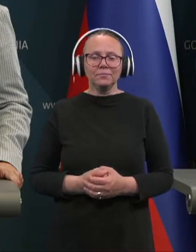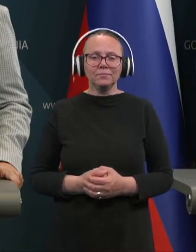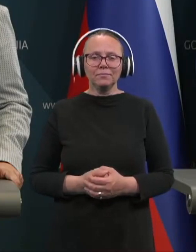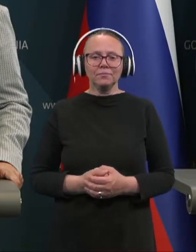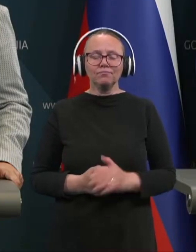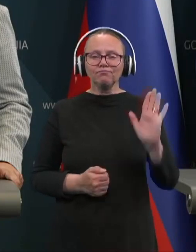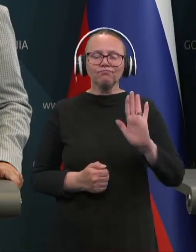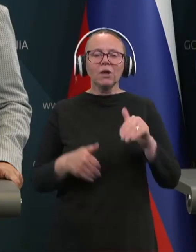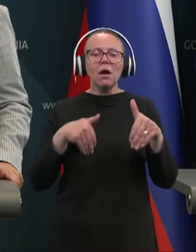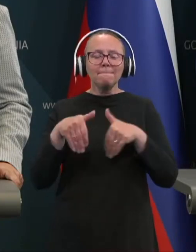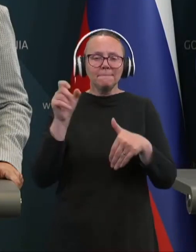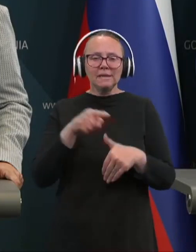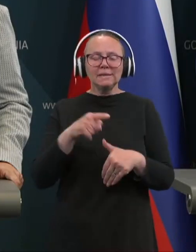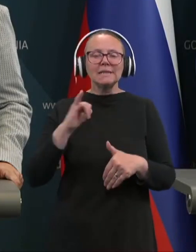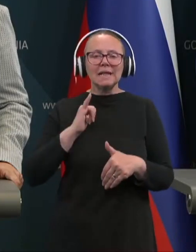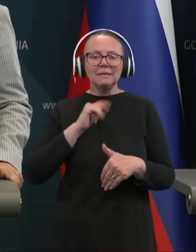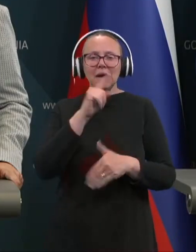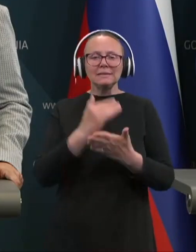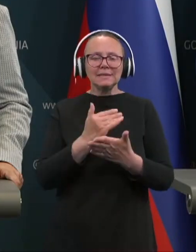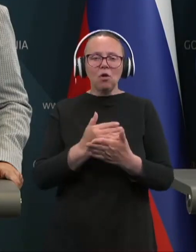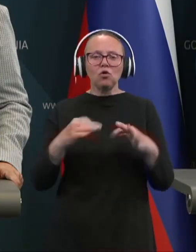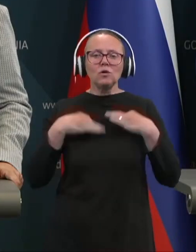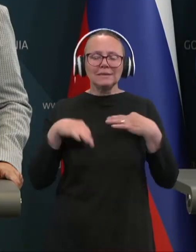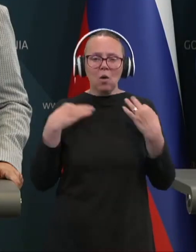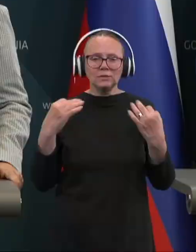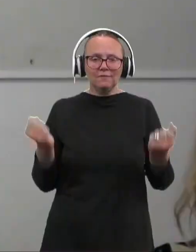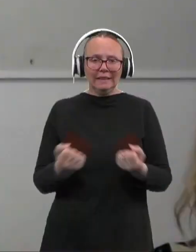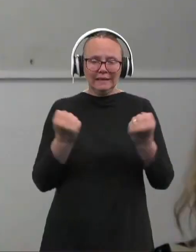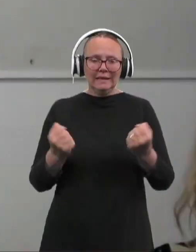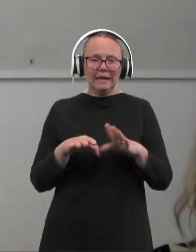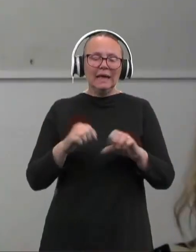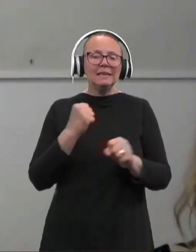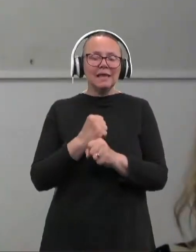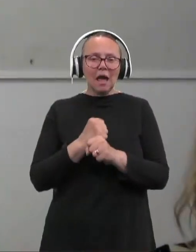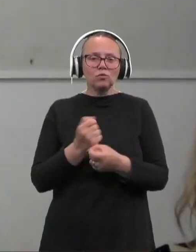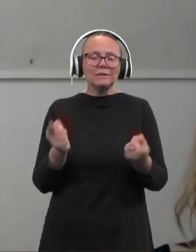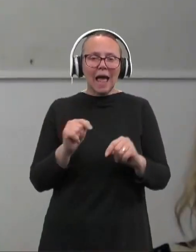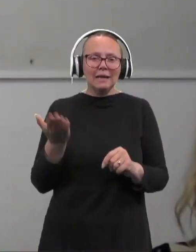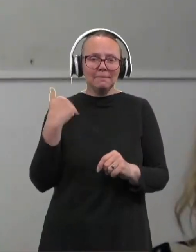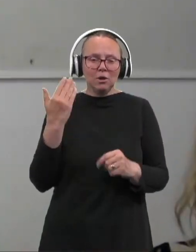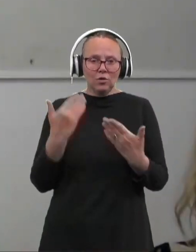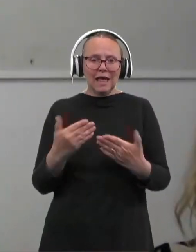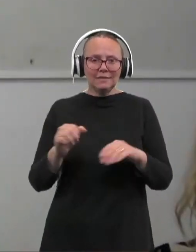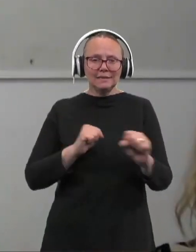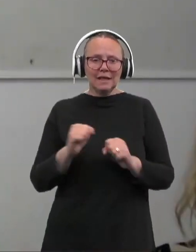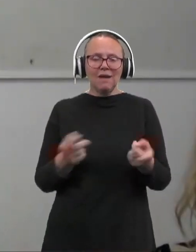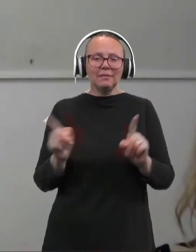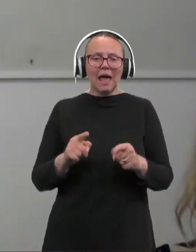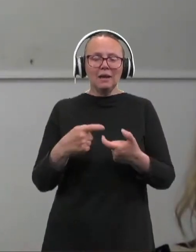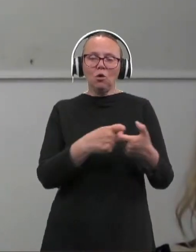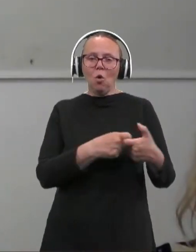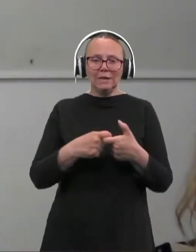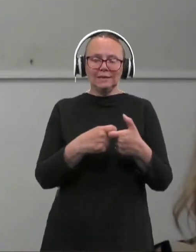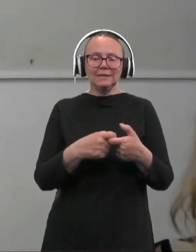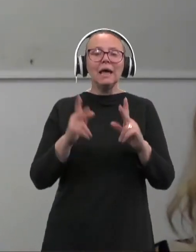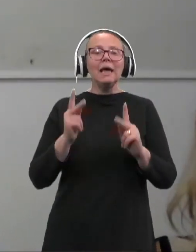Živjo, gospod minister. Mene pa zanima zakon o zdravstveni dejavnosti. A je to bilo danes bodi si na vladi, bodi si na koaliciji